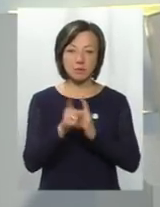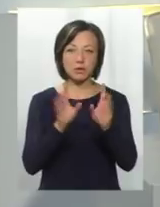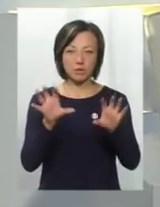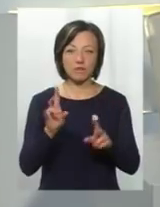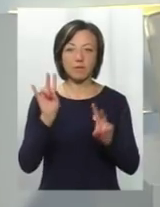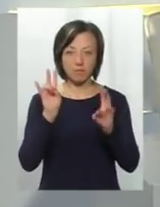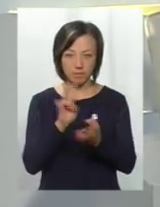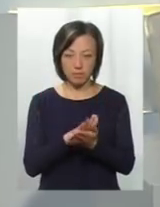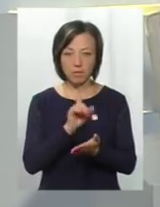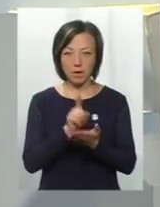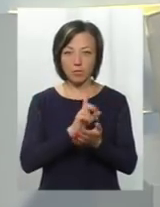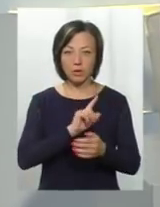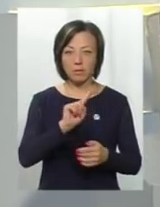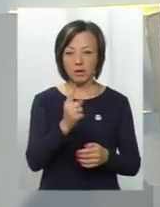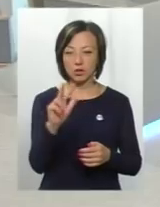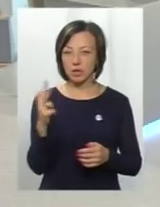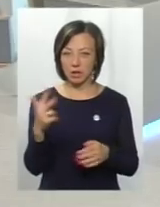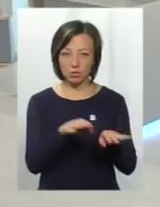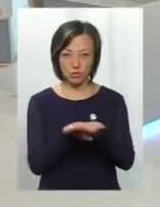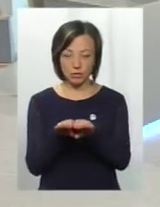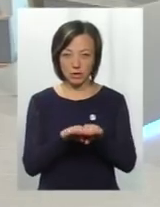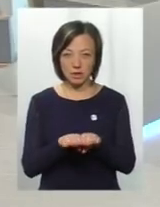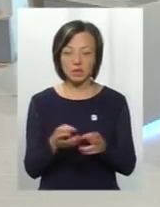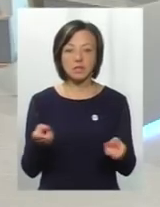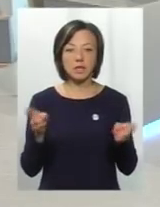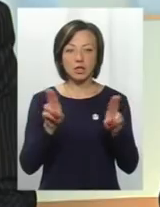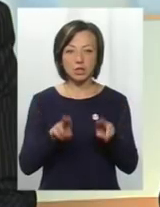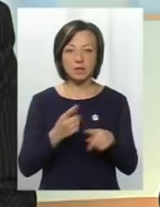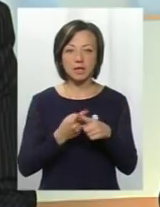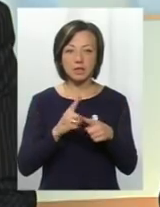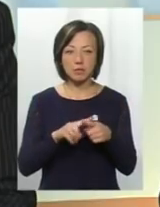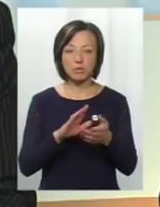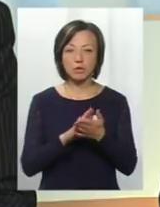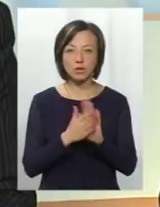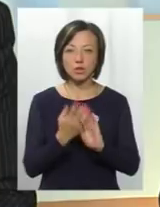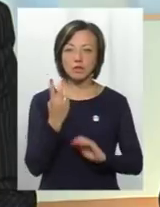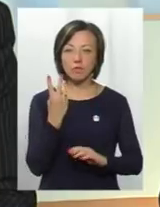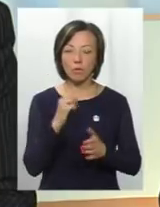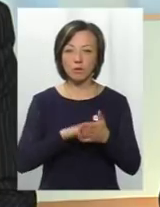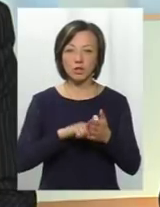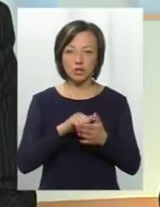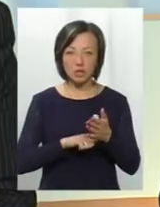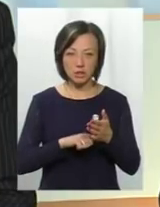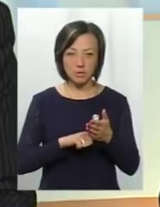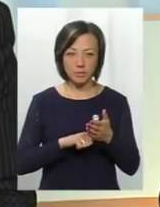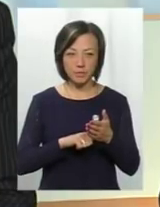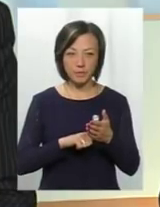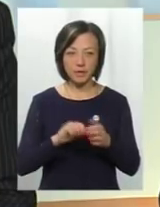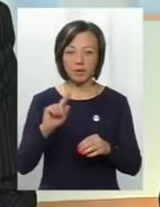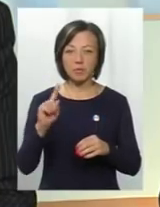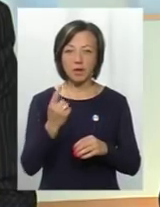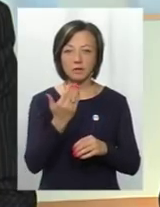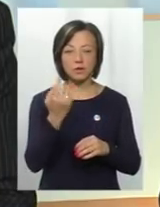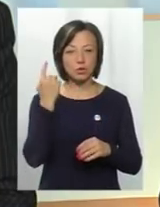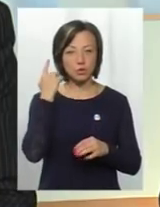позиції, що має бути все ж таки першого, третього ступені? Я залишаюся на цій позиції з двох причин. Через те, що перше ви